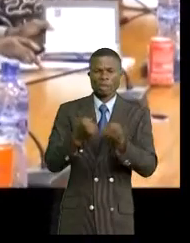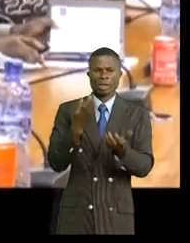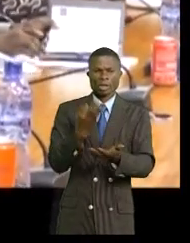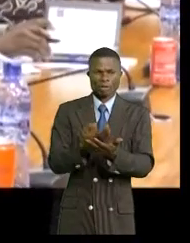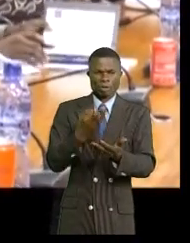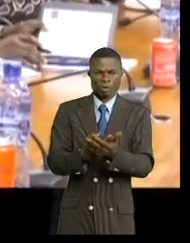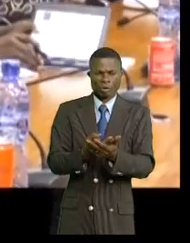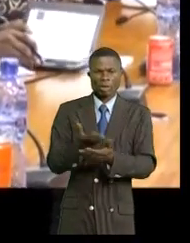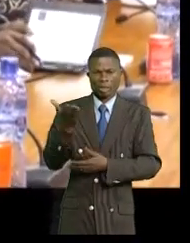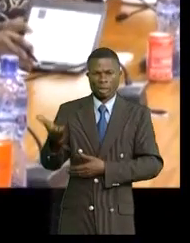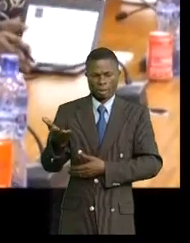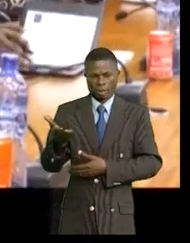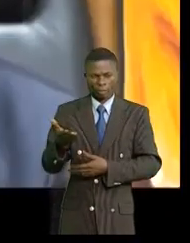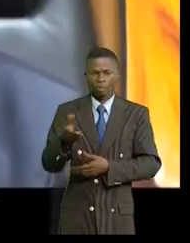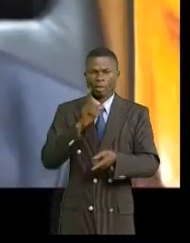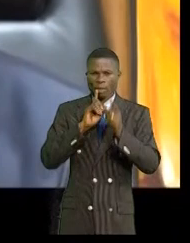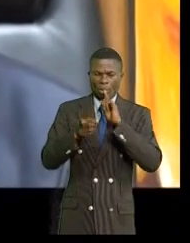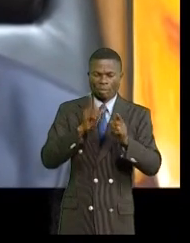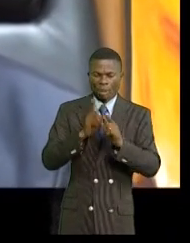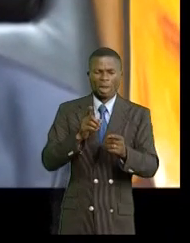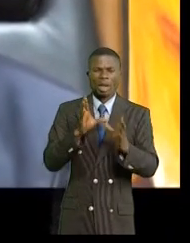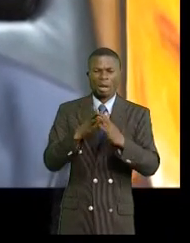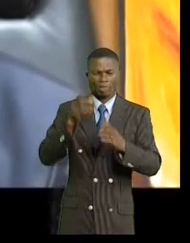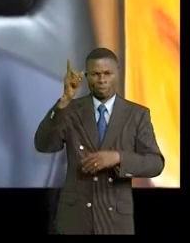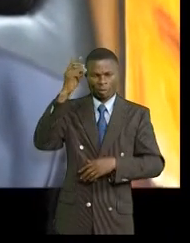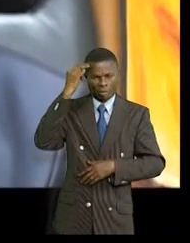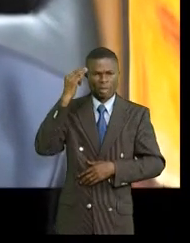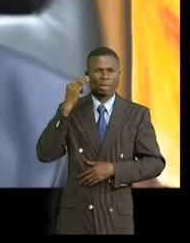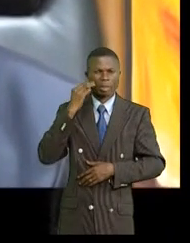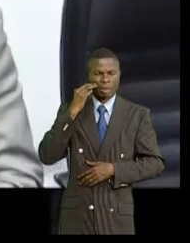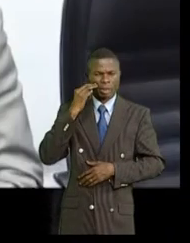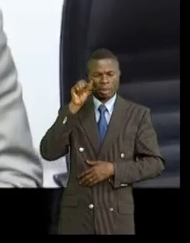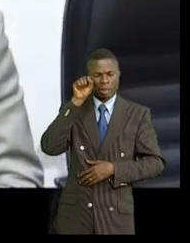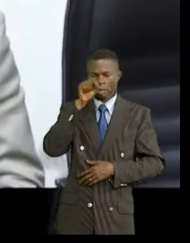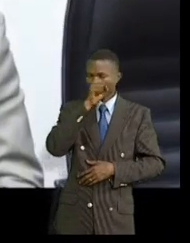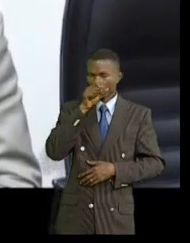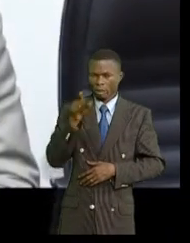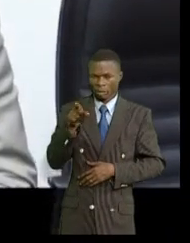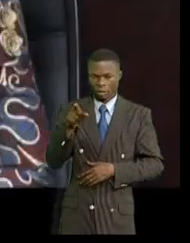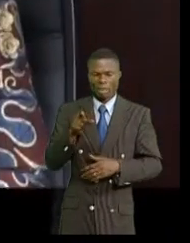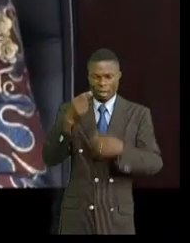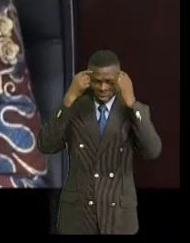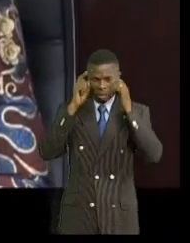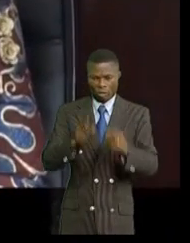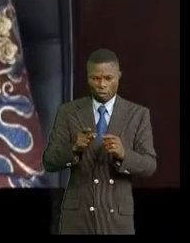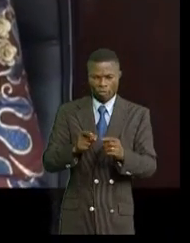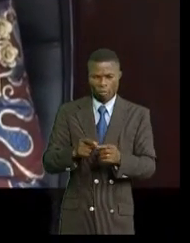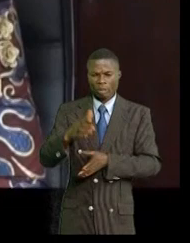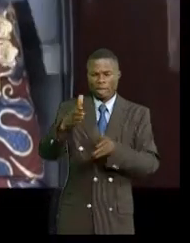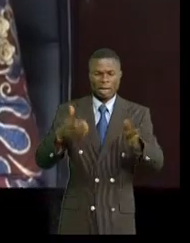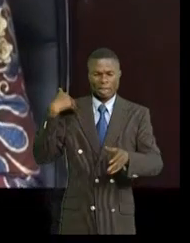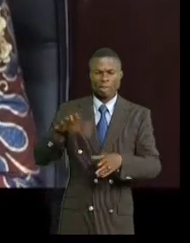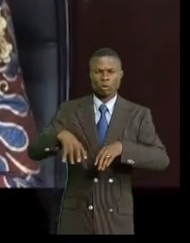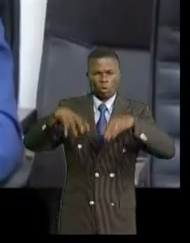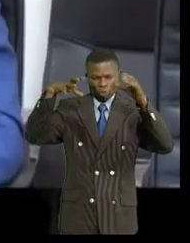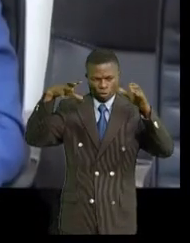ont été de leur côté, rappelés à l'ordre par les chefs de l'exécutif national, Jean-Michel Samaloukonde-Kieng, qui tient à la mobilisation des recettes